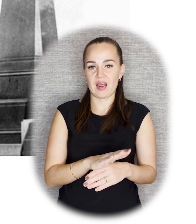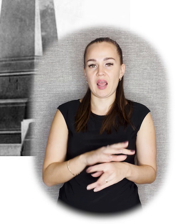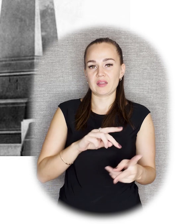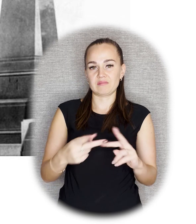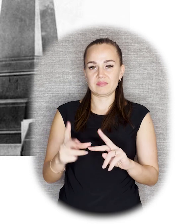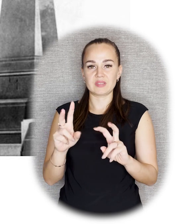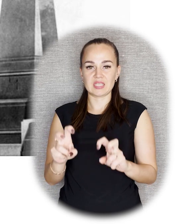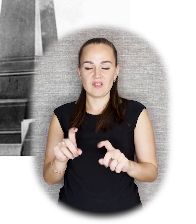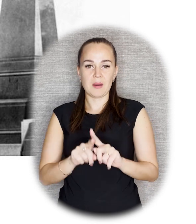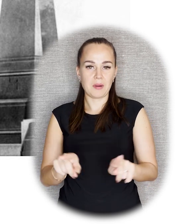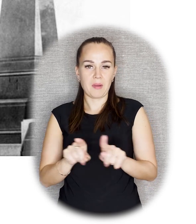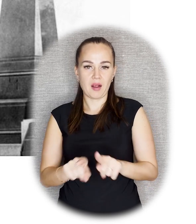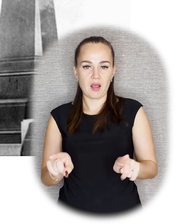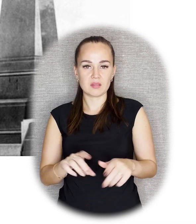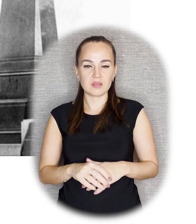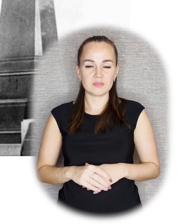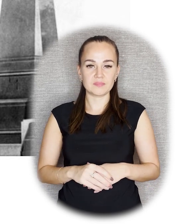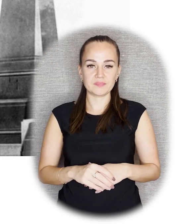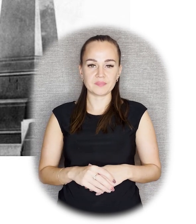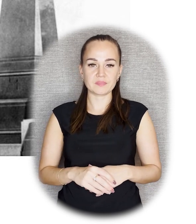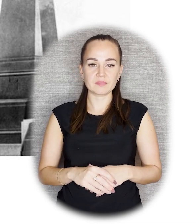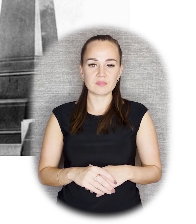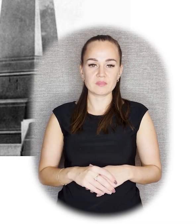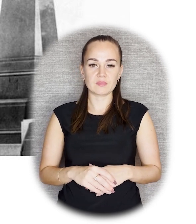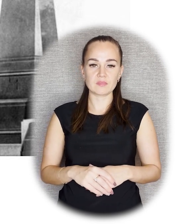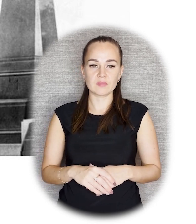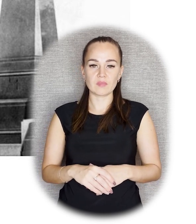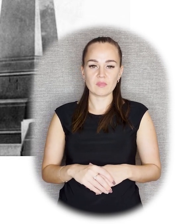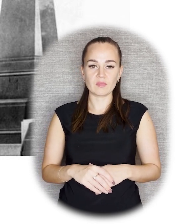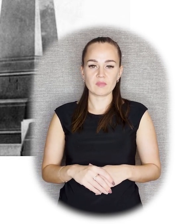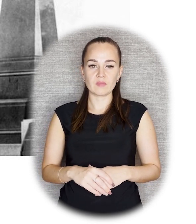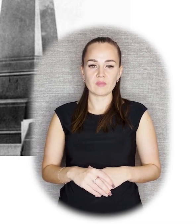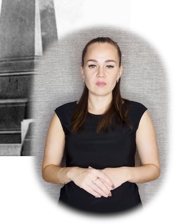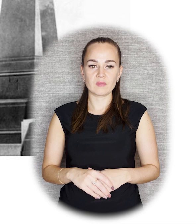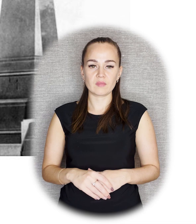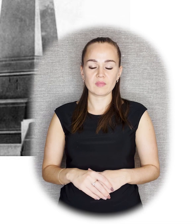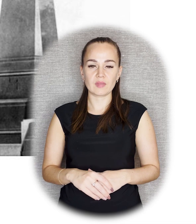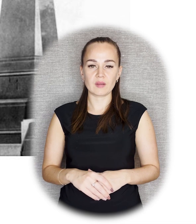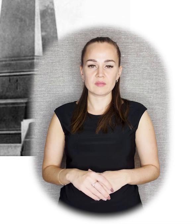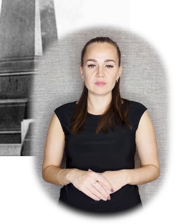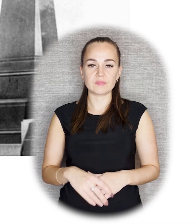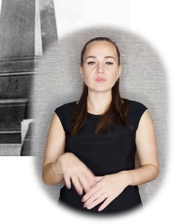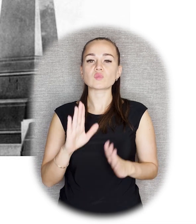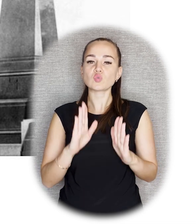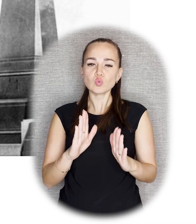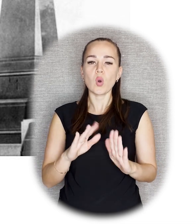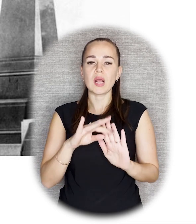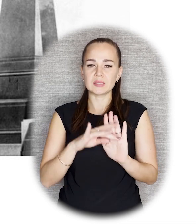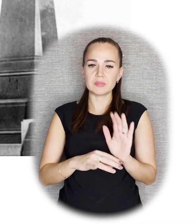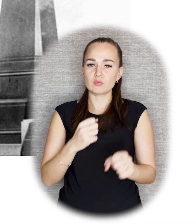Часть исследователей все-таки придерживается того, что только памятники списка из списка лиц